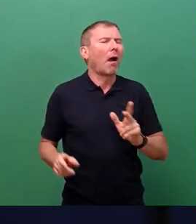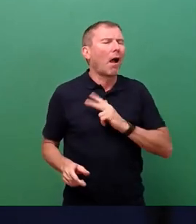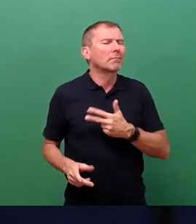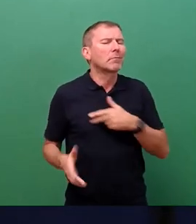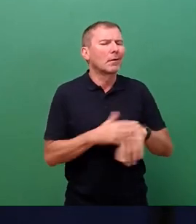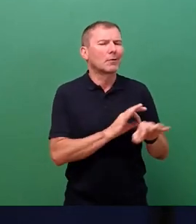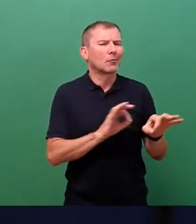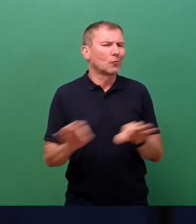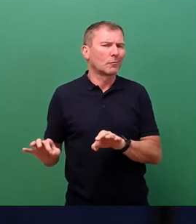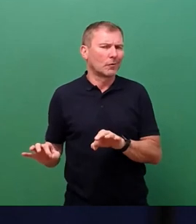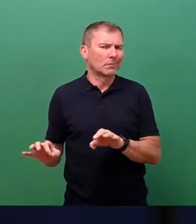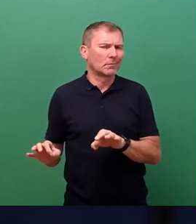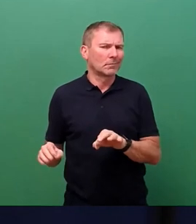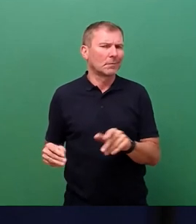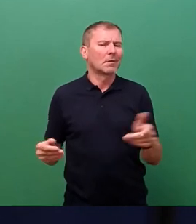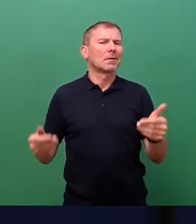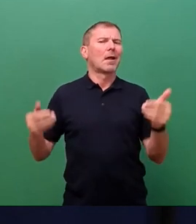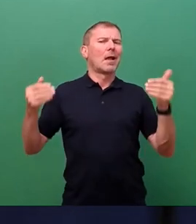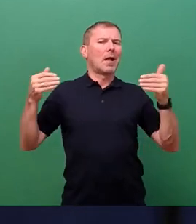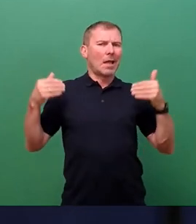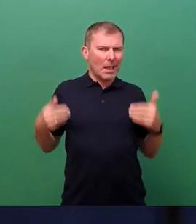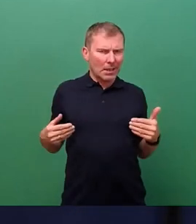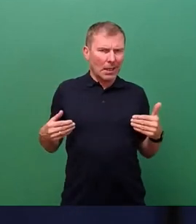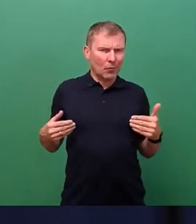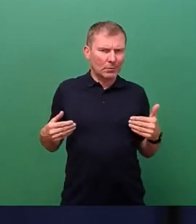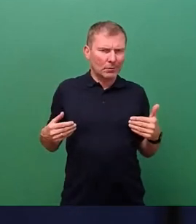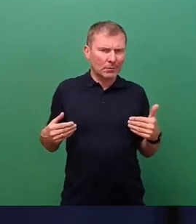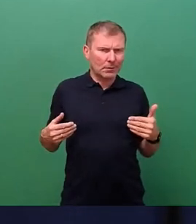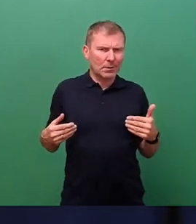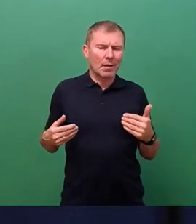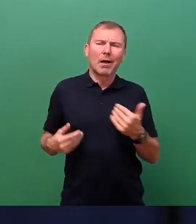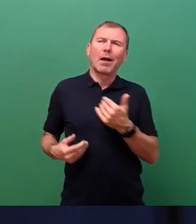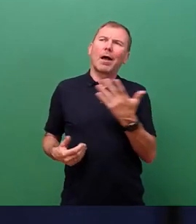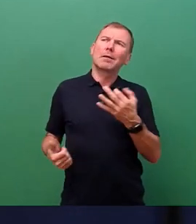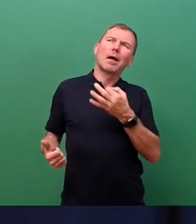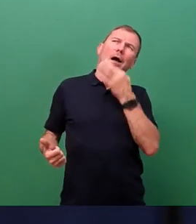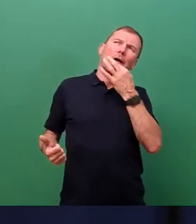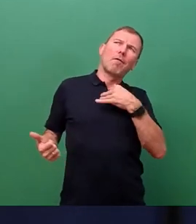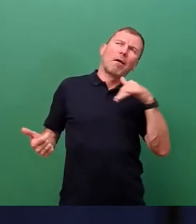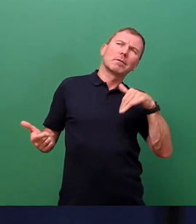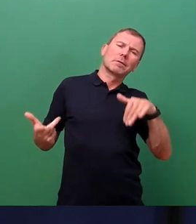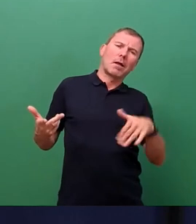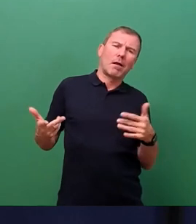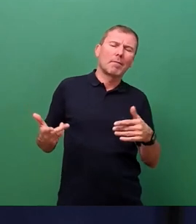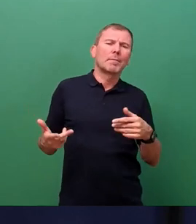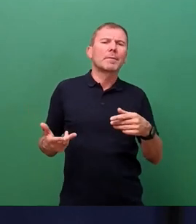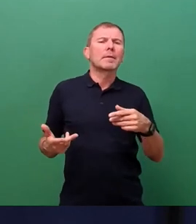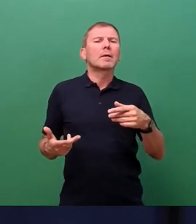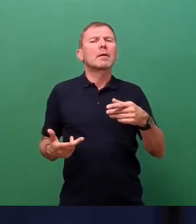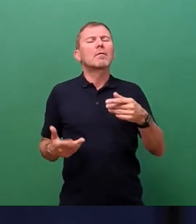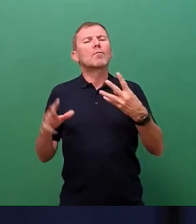werfen sich noch einige Fragen auf. In einer Antwort vom 29. September